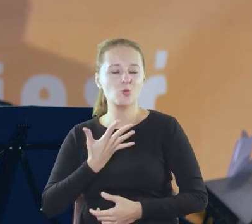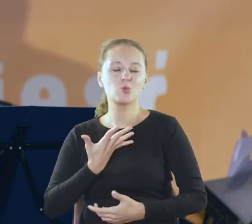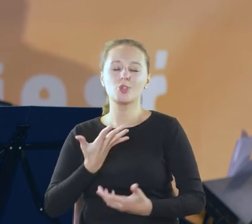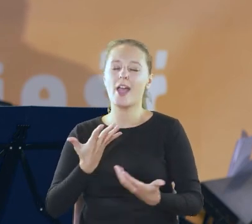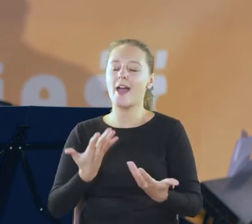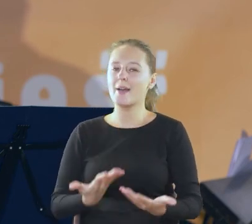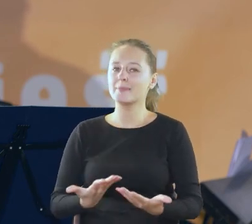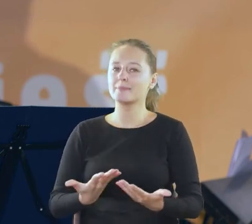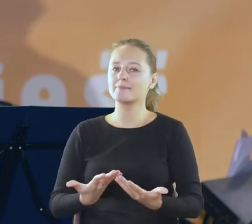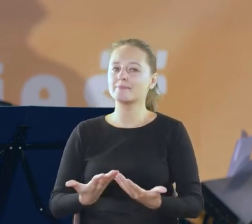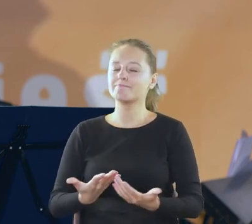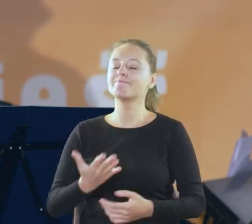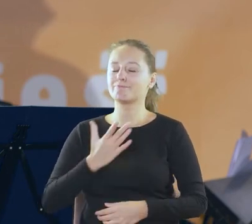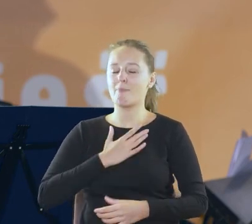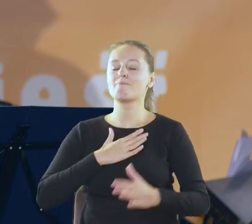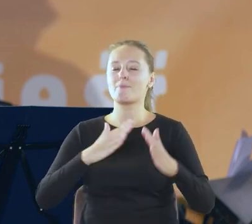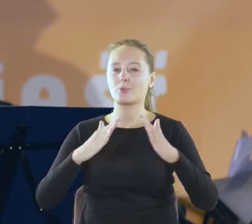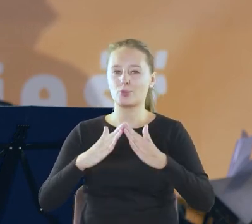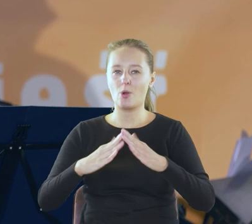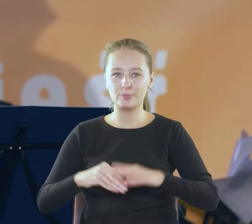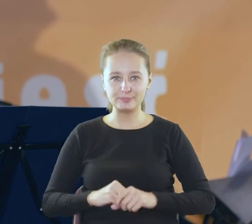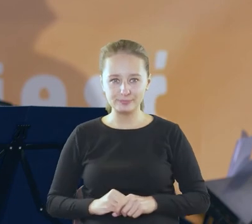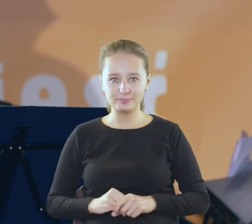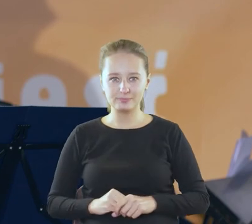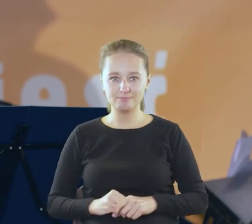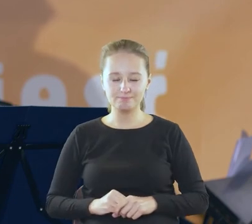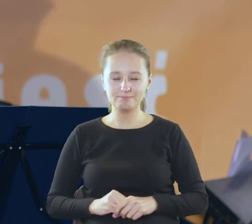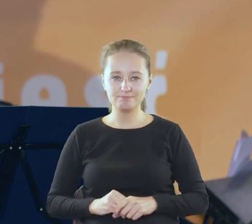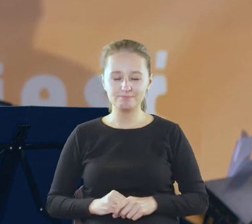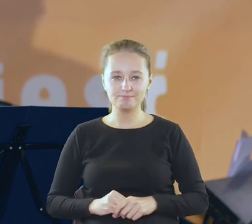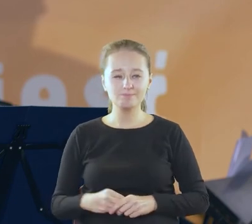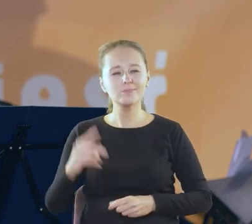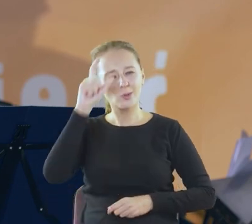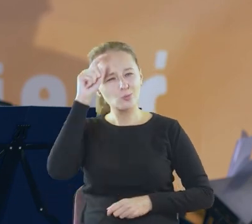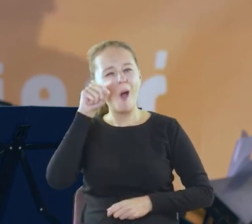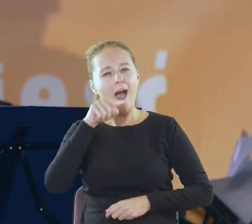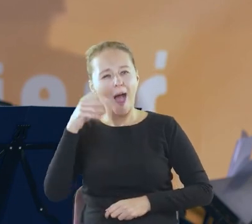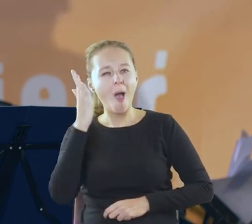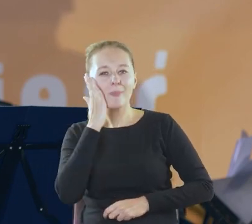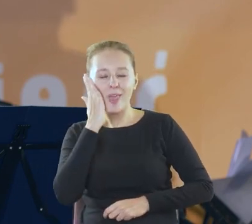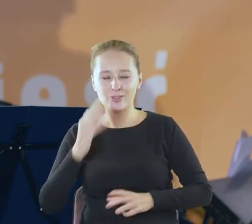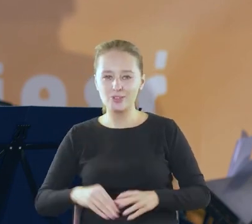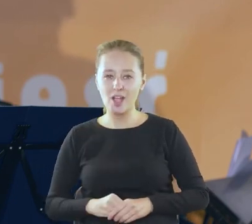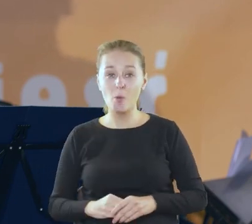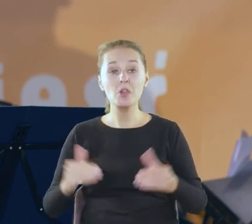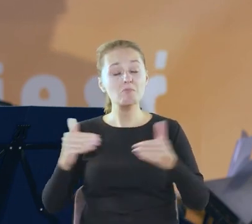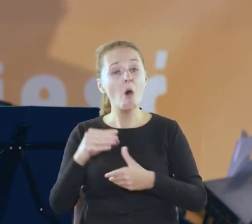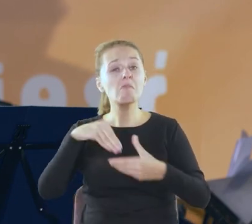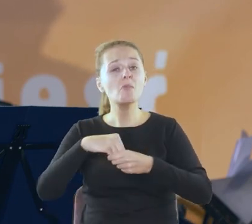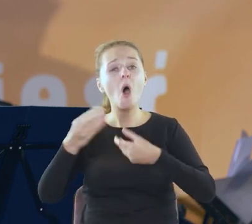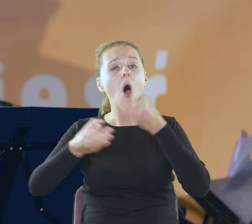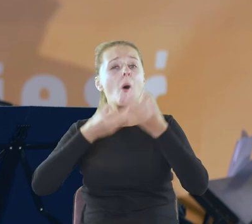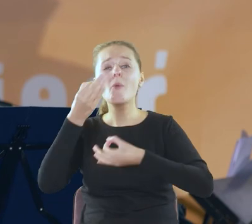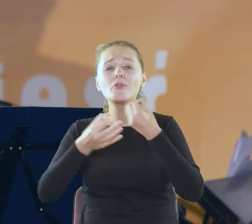że ma dom że gdzieś mieszkał i może jest w tej opowieści jeszcze